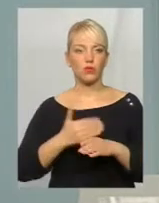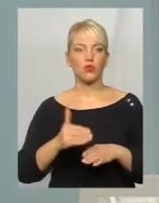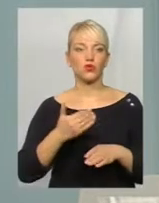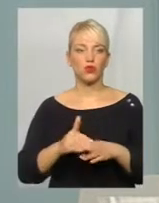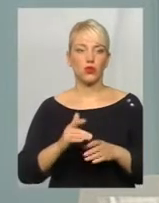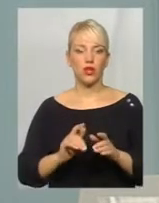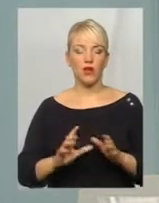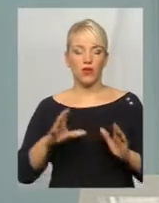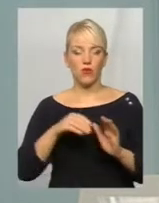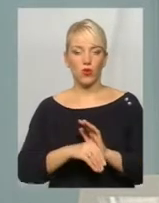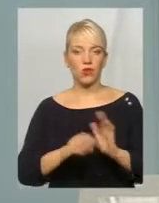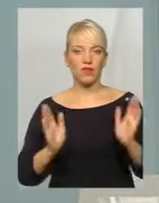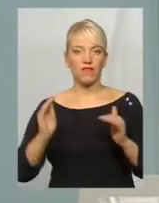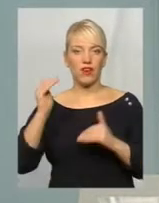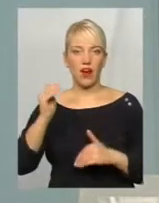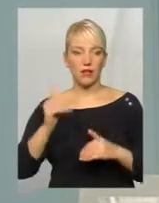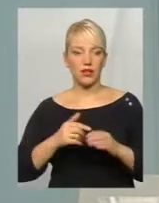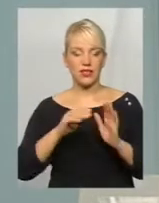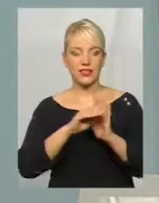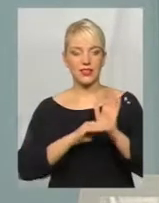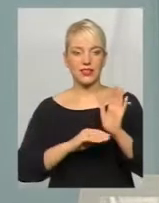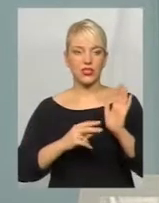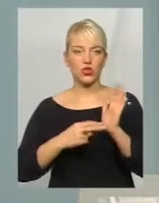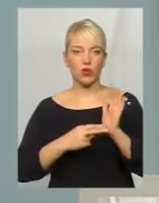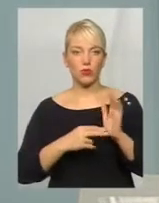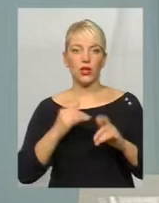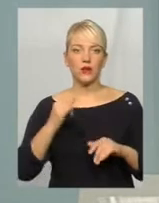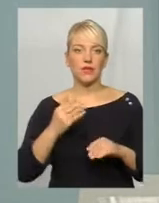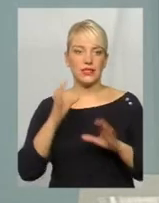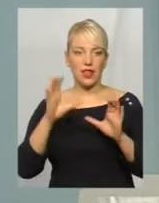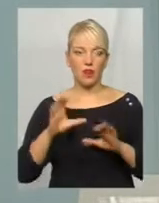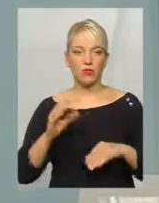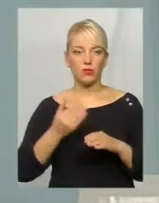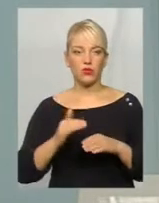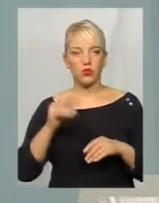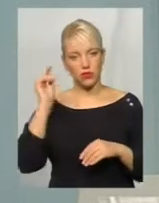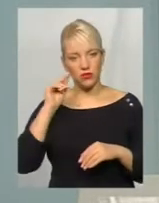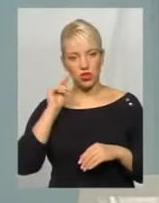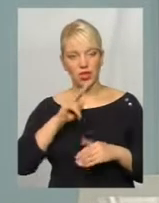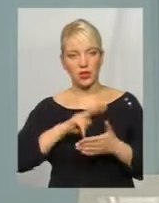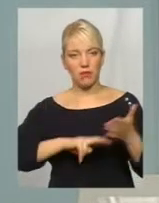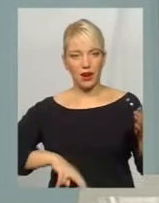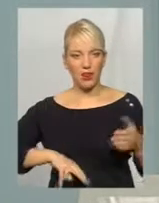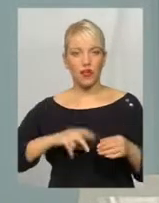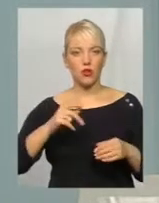входити в рамки статті 7 закону і поступово вивчати, паралельно вивчати предмети, два-три